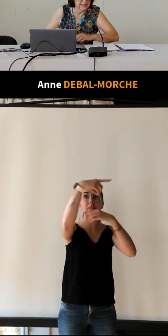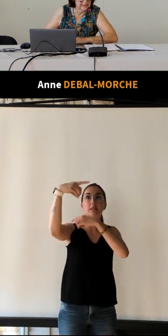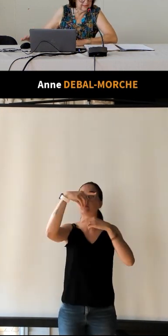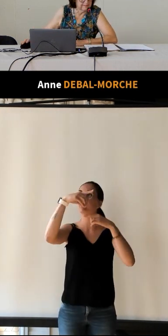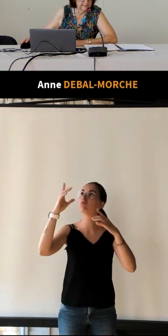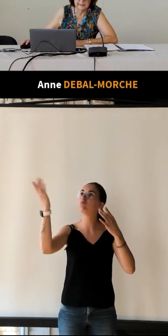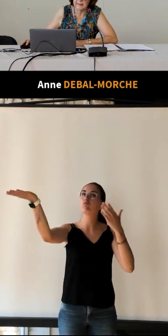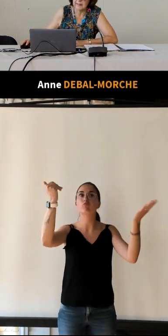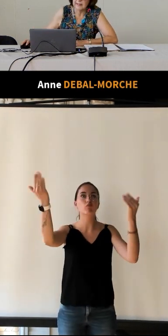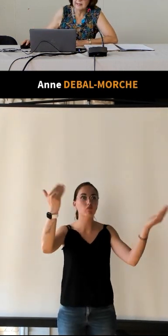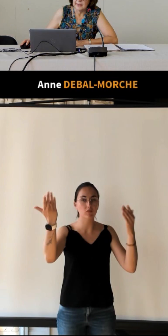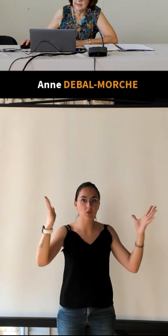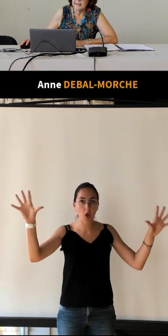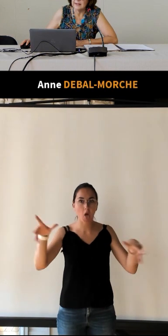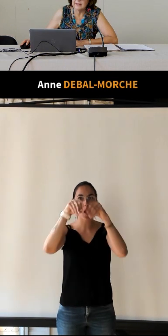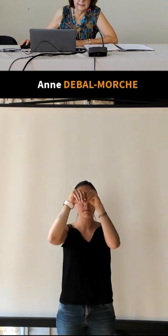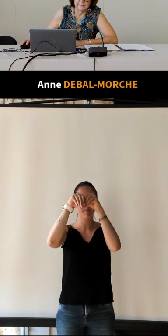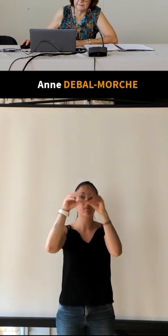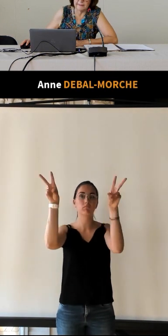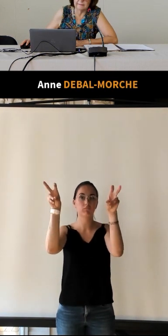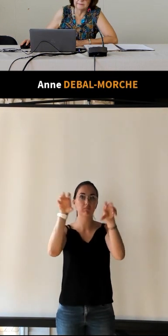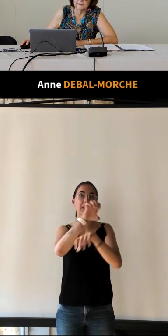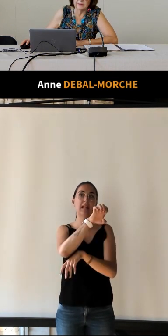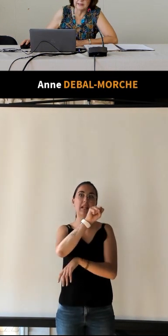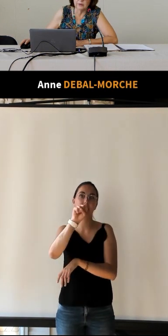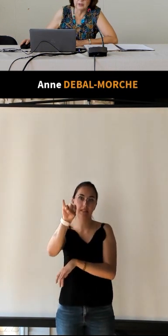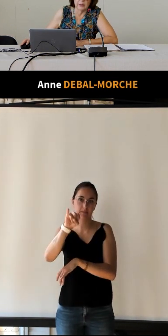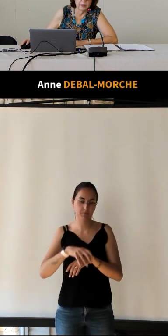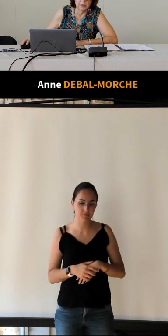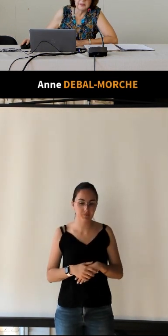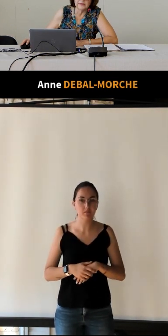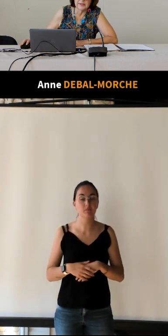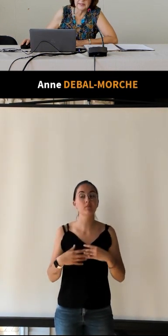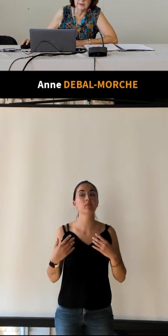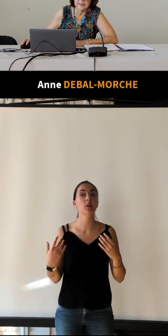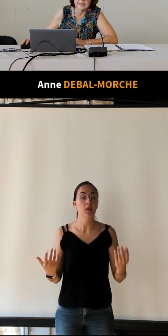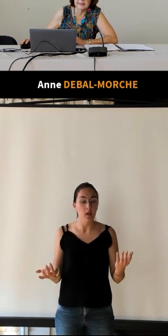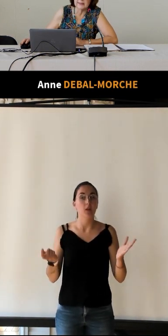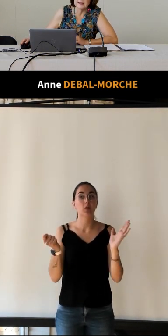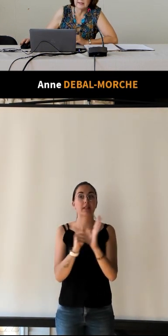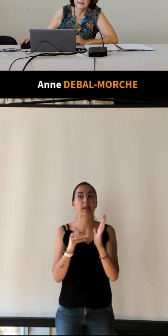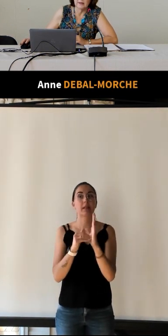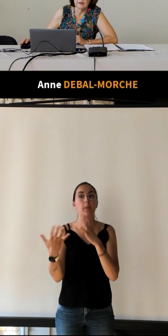Essie. Et, donc, en 1957,